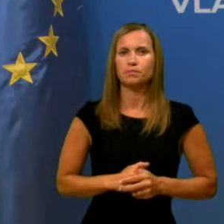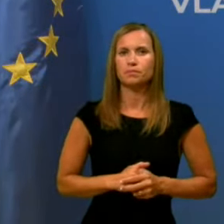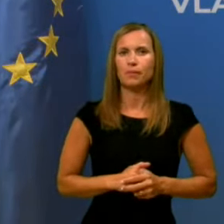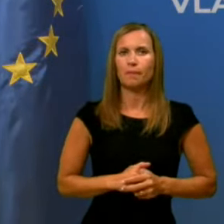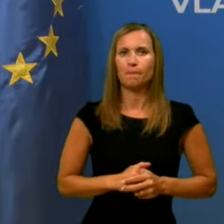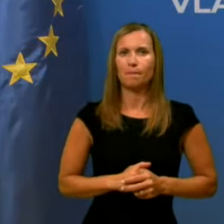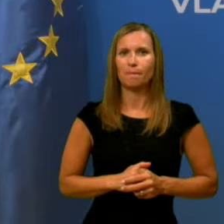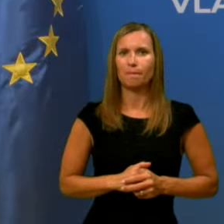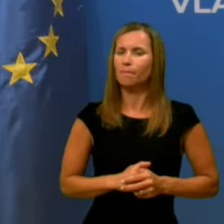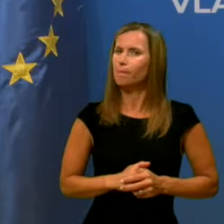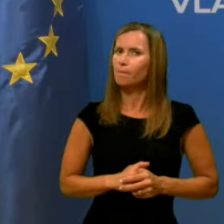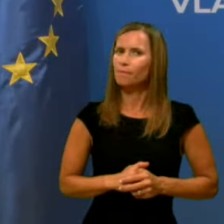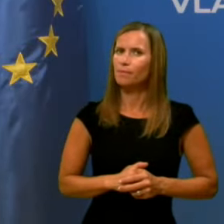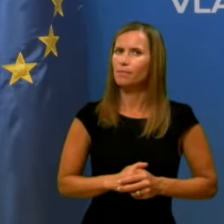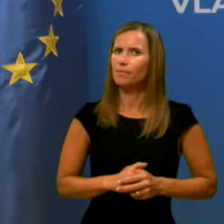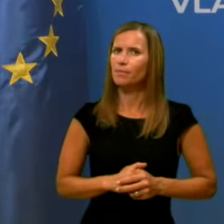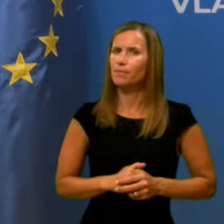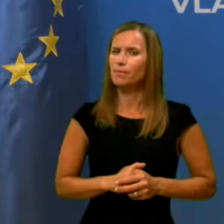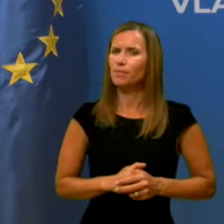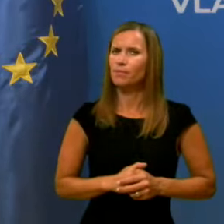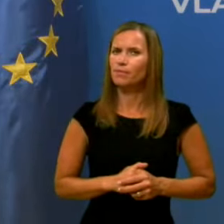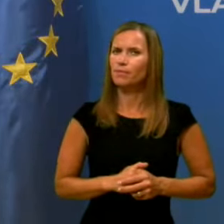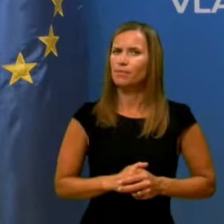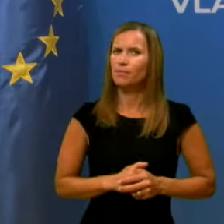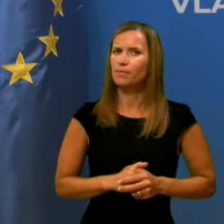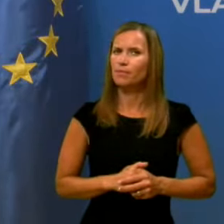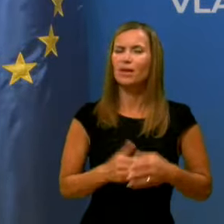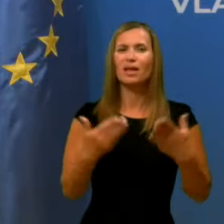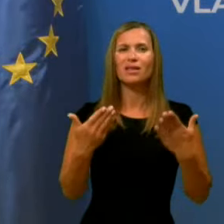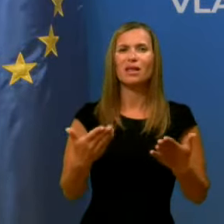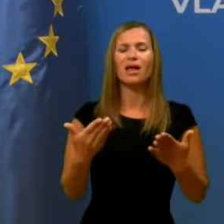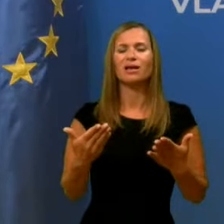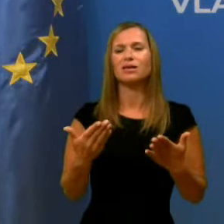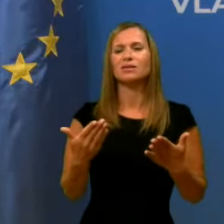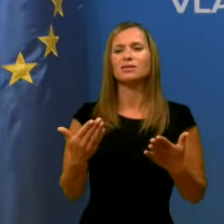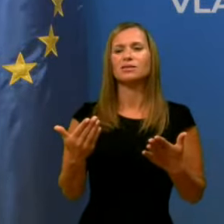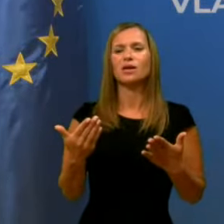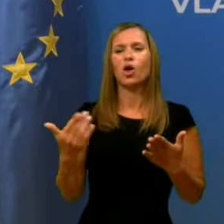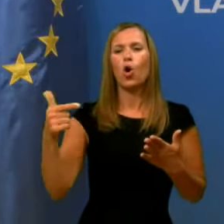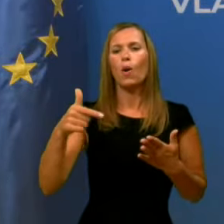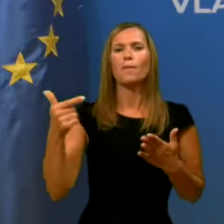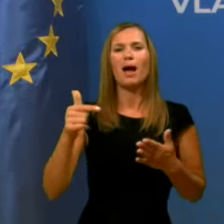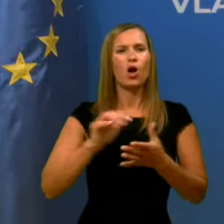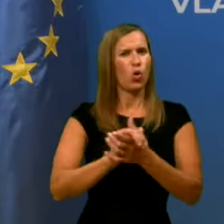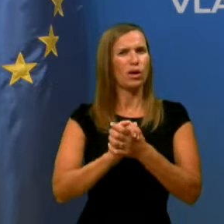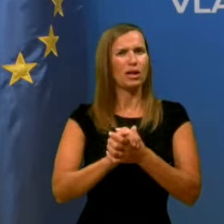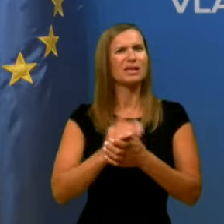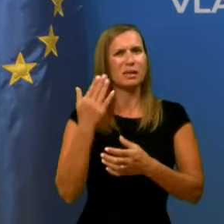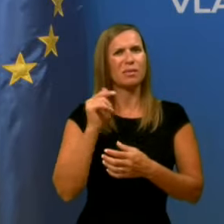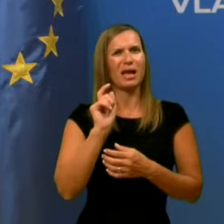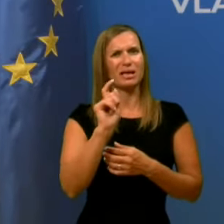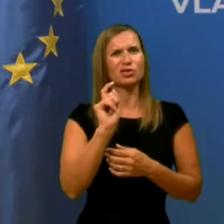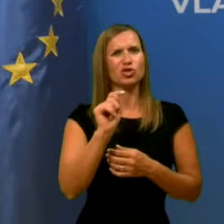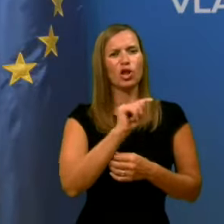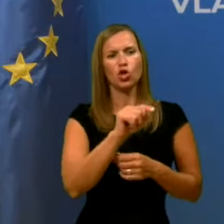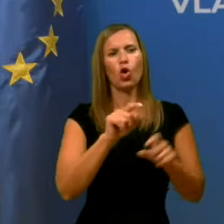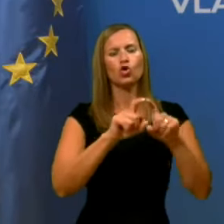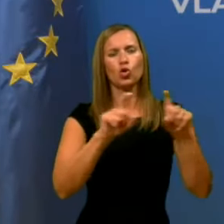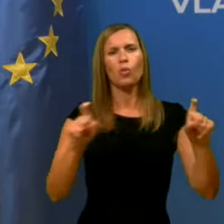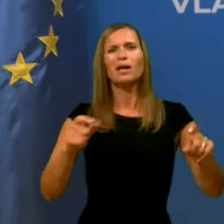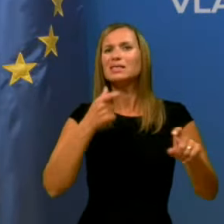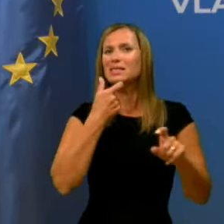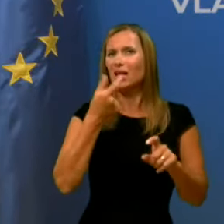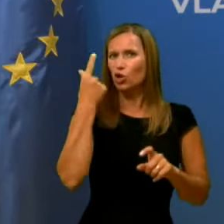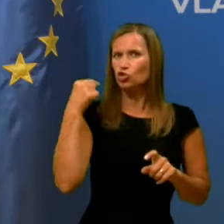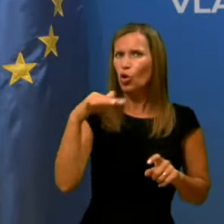Vitamir Petrovič, Planet TV. Danes ste bila oba s kolegom predvsej kritična, ne do tega doma starejših občanov,